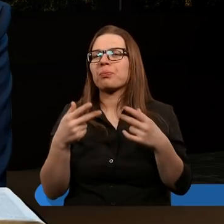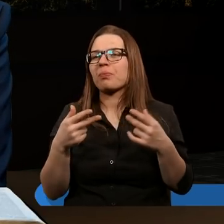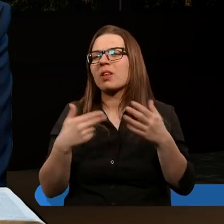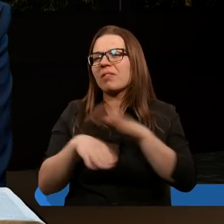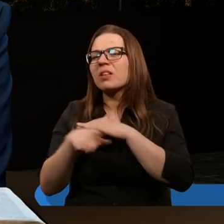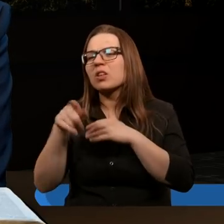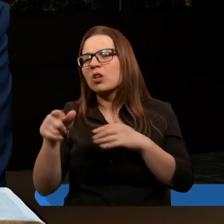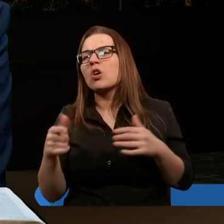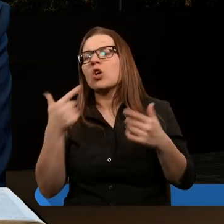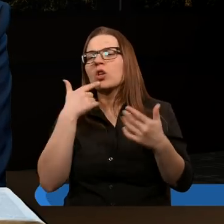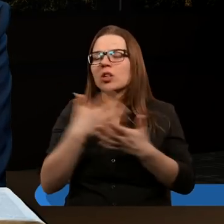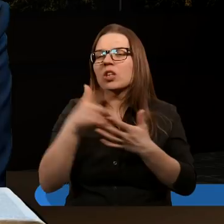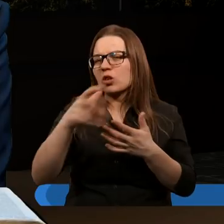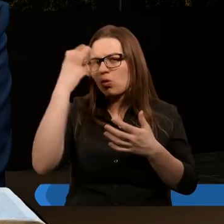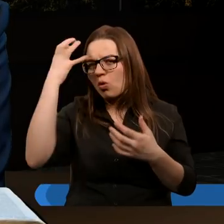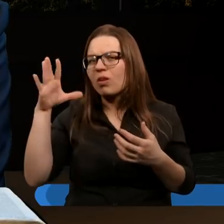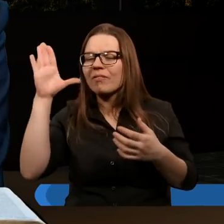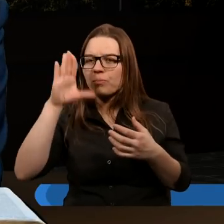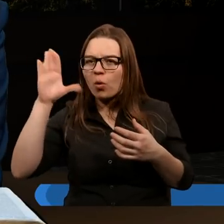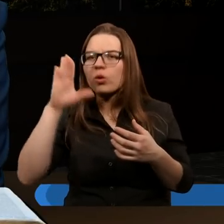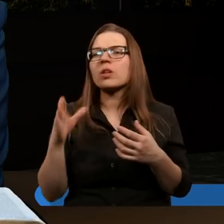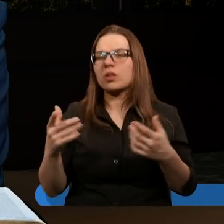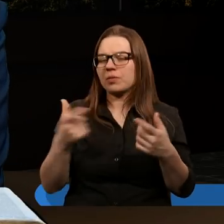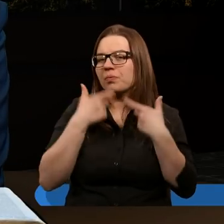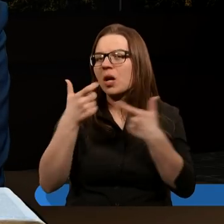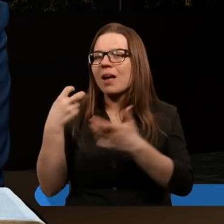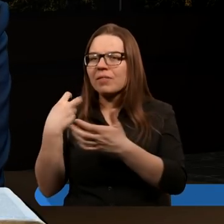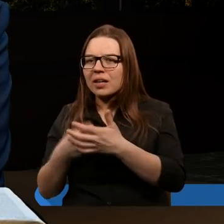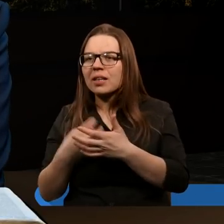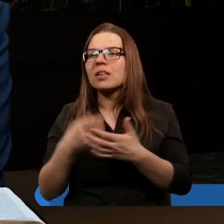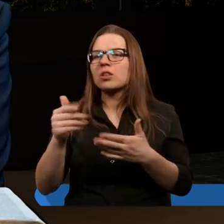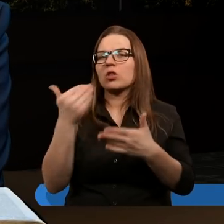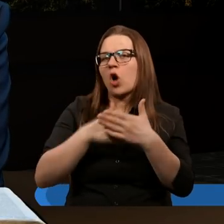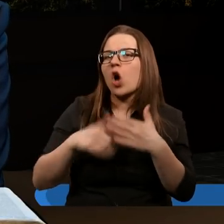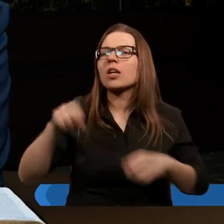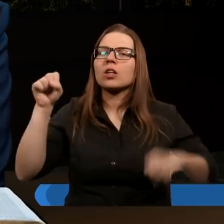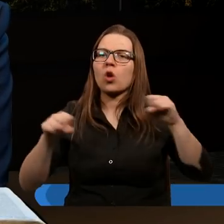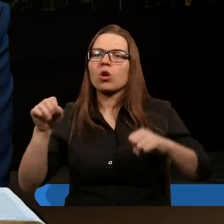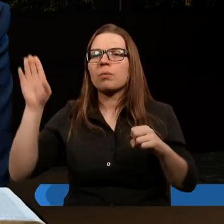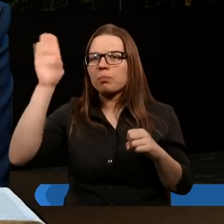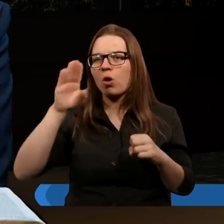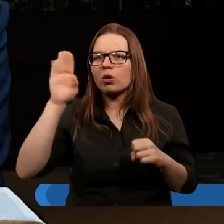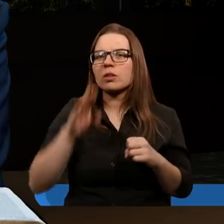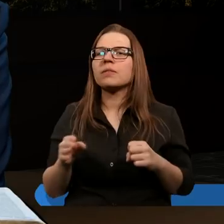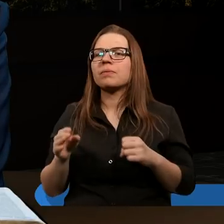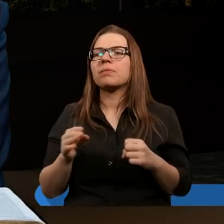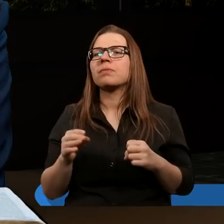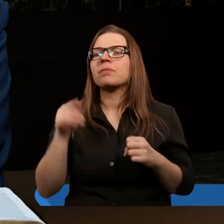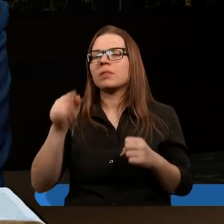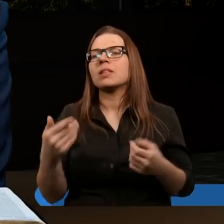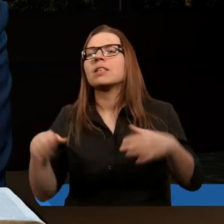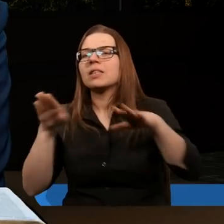swoje królestwo, królestwo Boże, głosi Ewangelię i kończy się sądem Bożym. Bóg to niesamowicie spina,